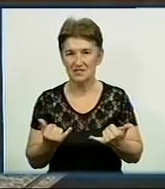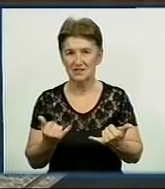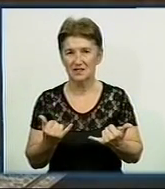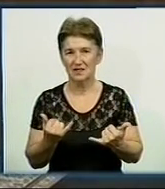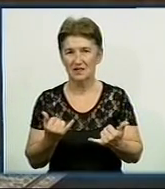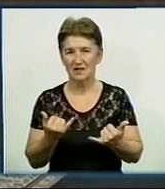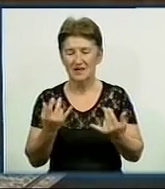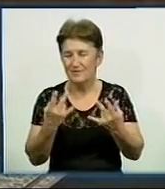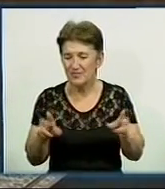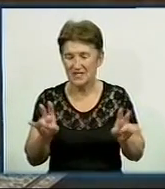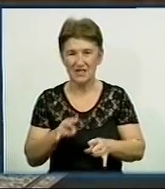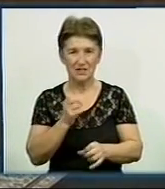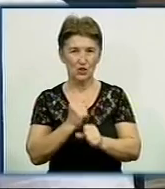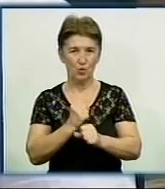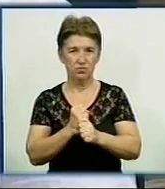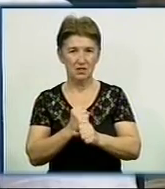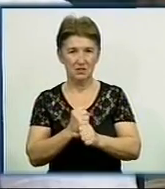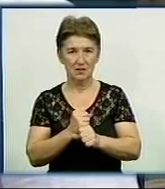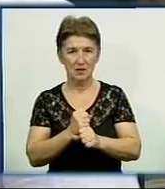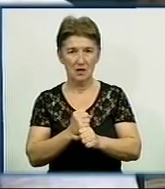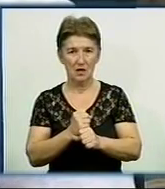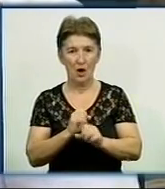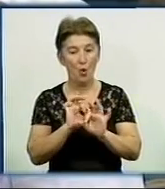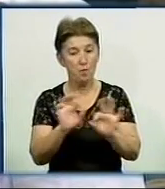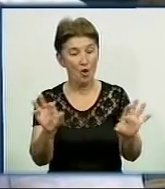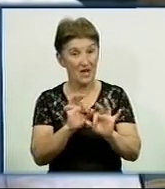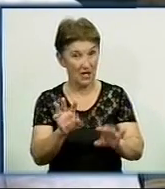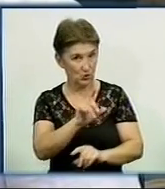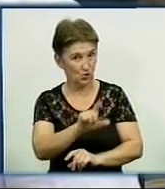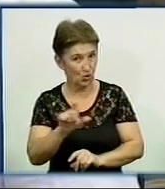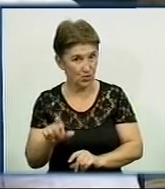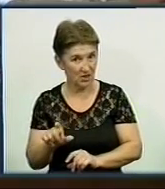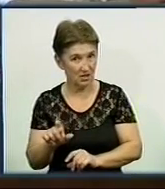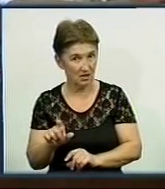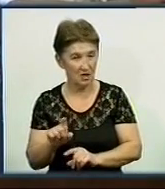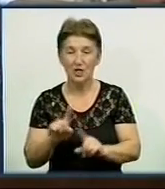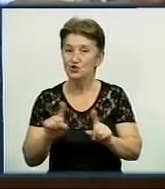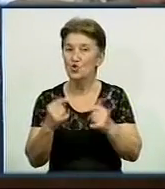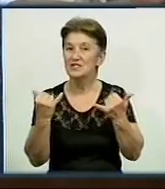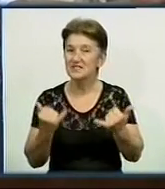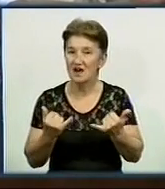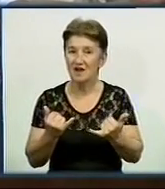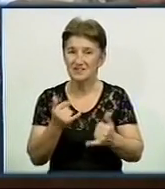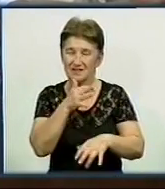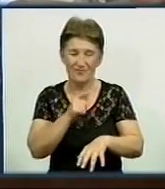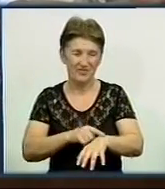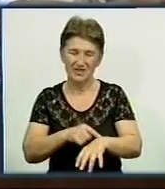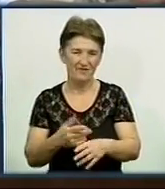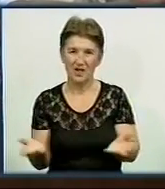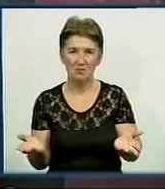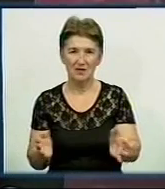не слід робити. Пояснюється це цим людьми, що зараз це зовсім не на часі.